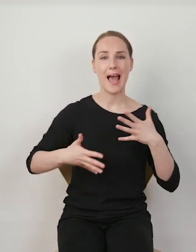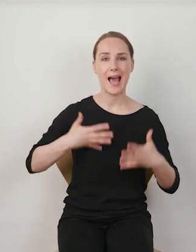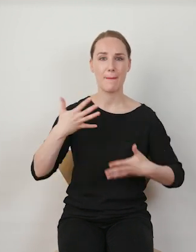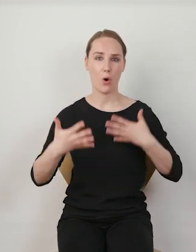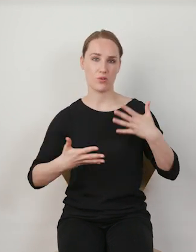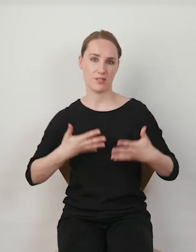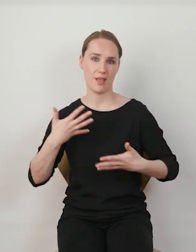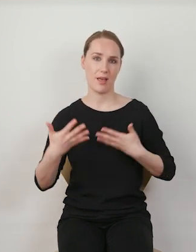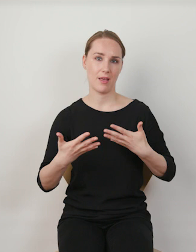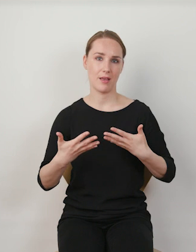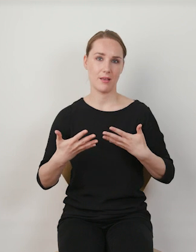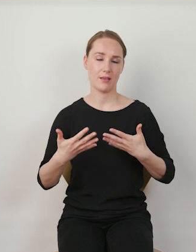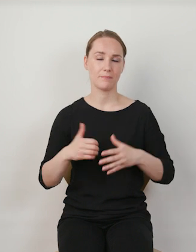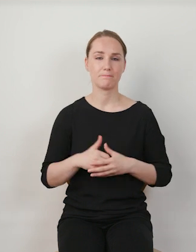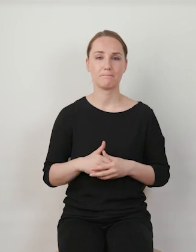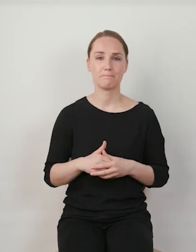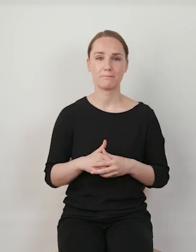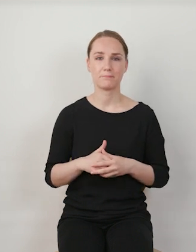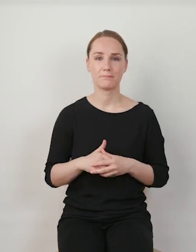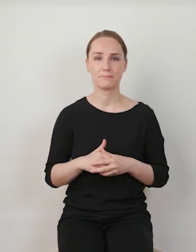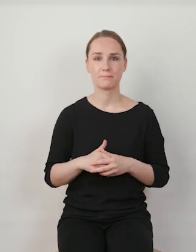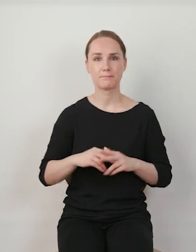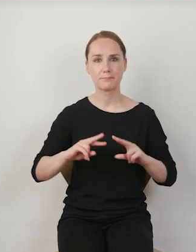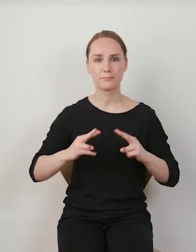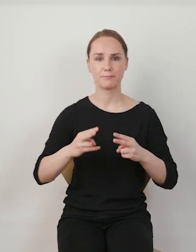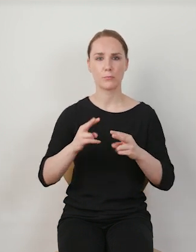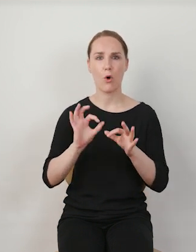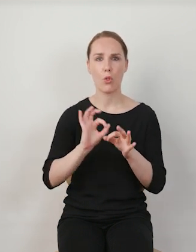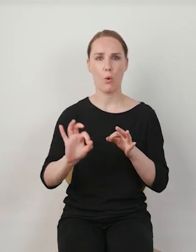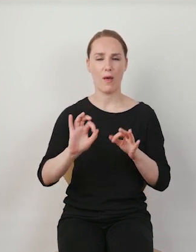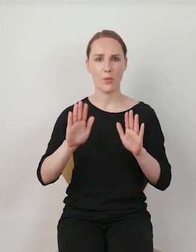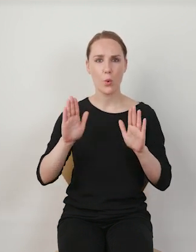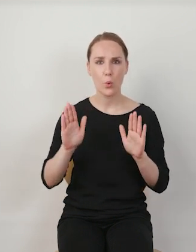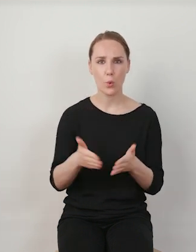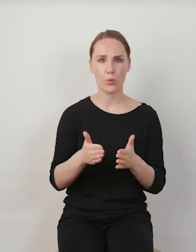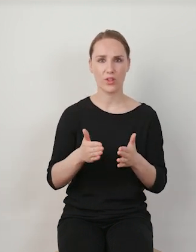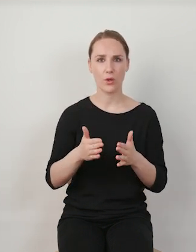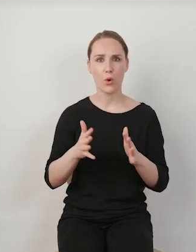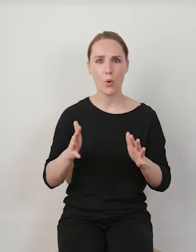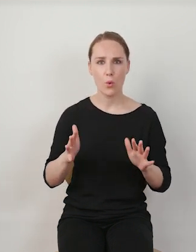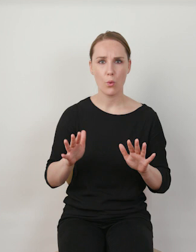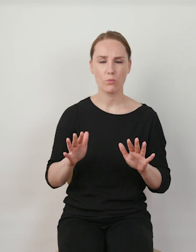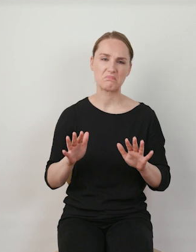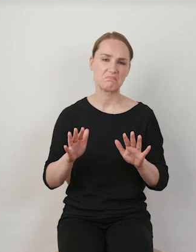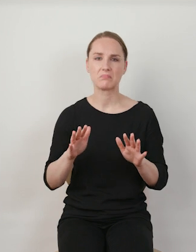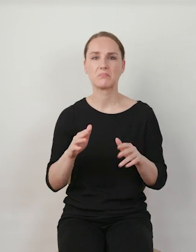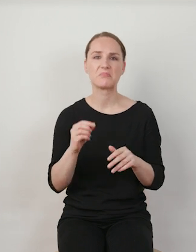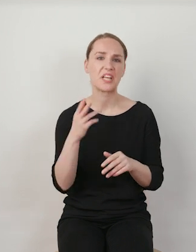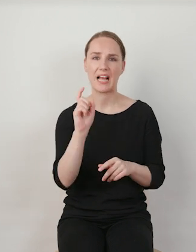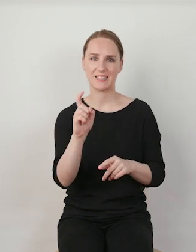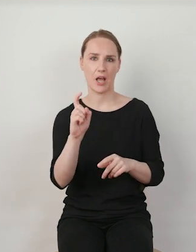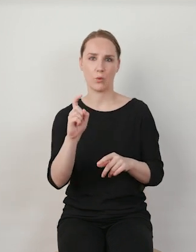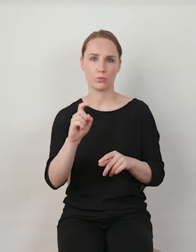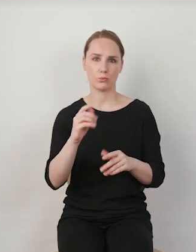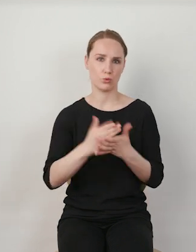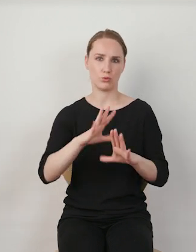są konkretnym przekazem bardzo takim sprecyzowanym, tak żeby to wszystko zamknęło się w kilka sekund.